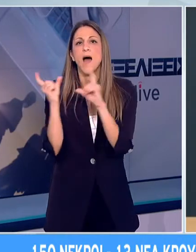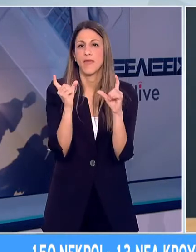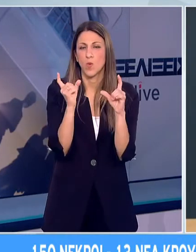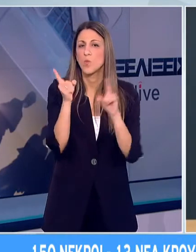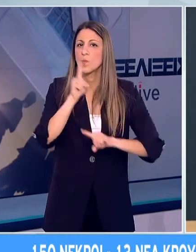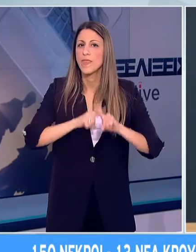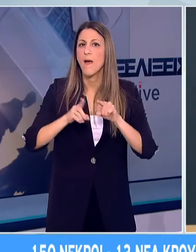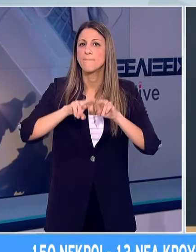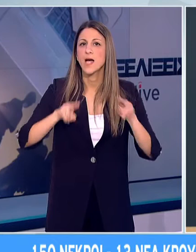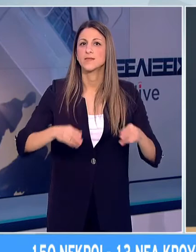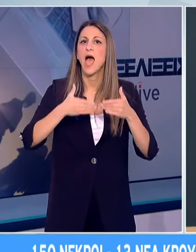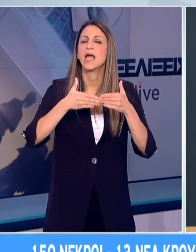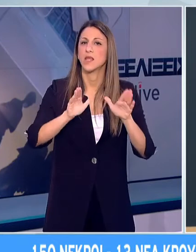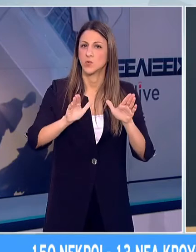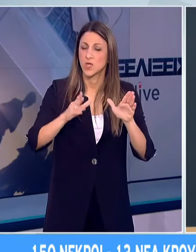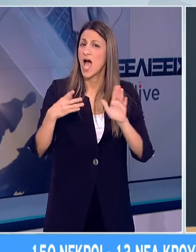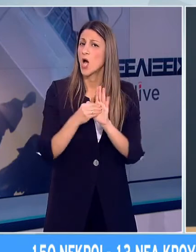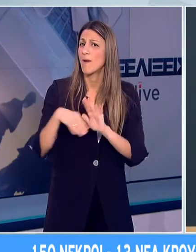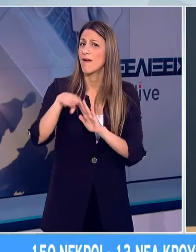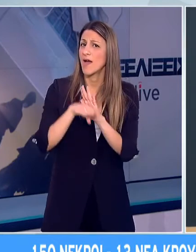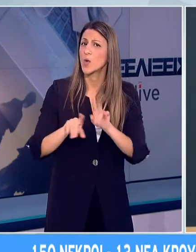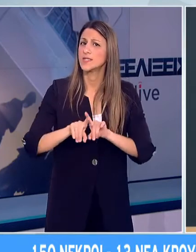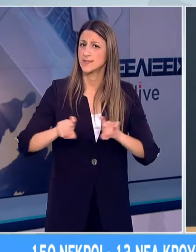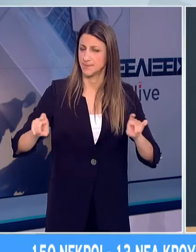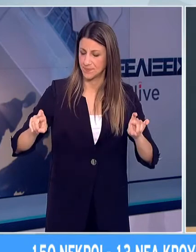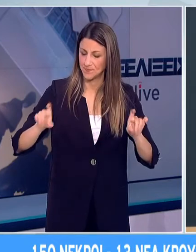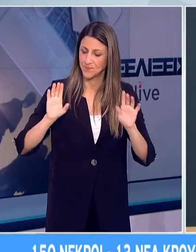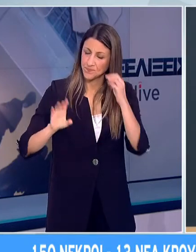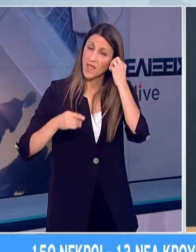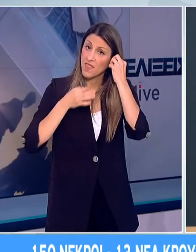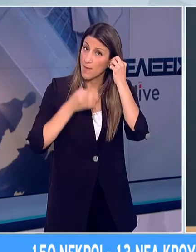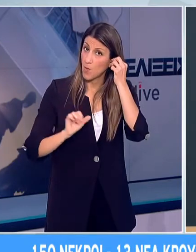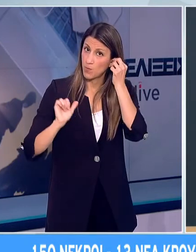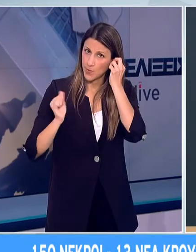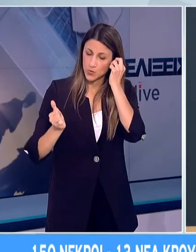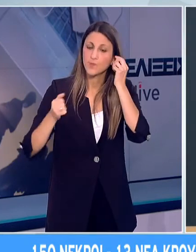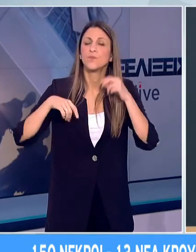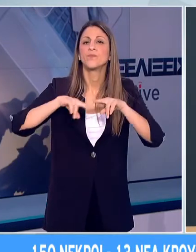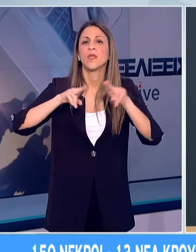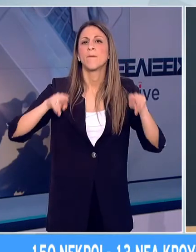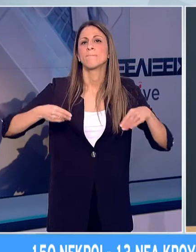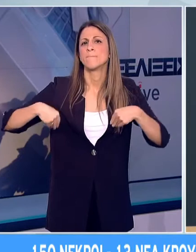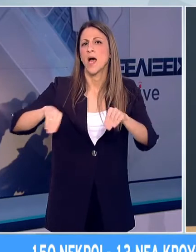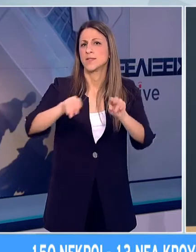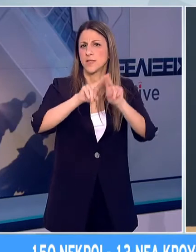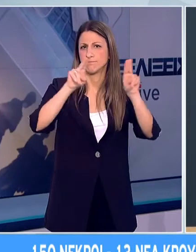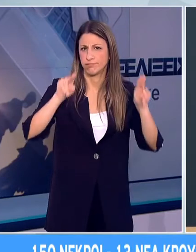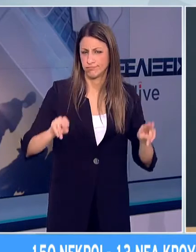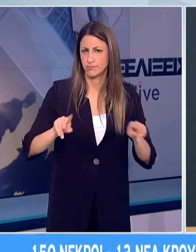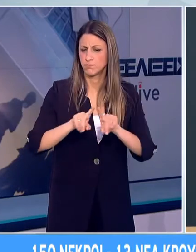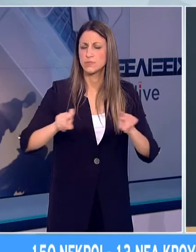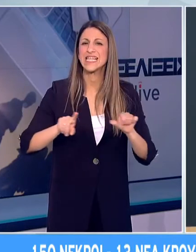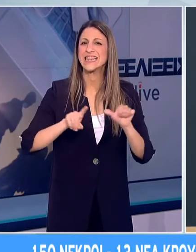λειτουργίας τους. Συγκεκριμένα, από τα φυσικά τους καταστήματα επανακινούν οι επιχειρήσεις λιανικού εμπορίου με τα εξής